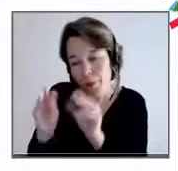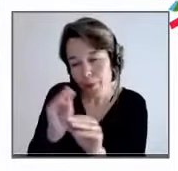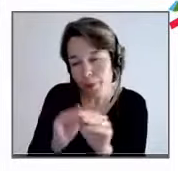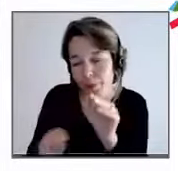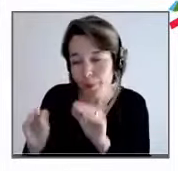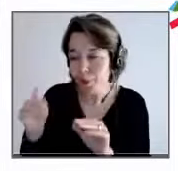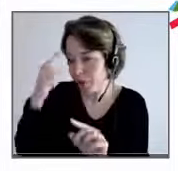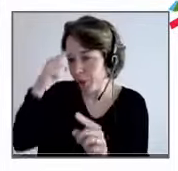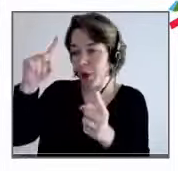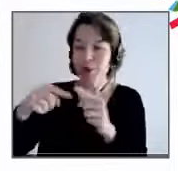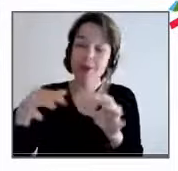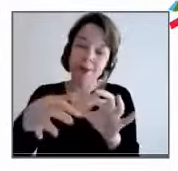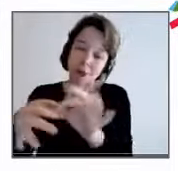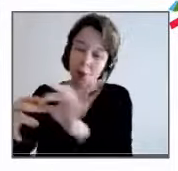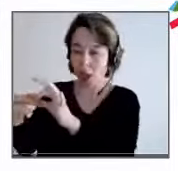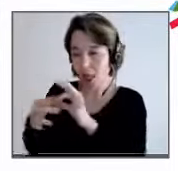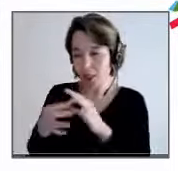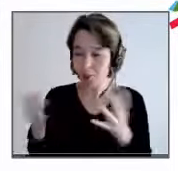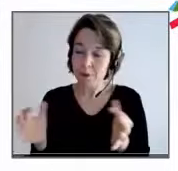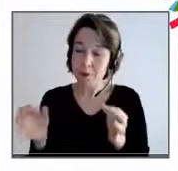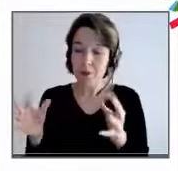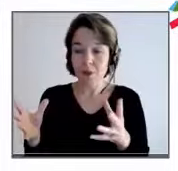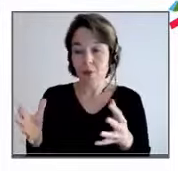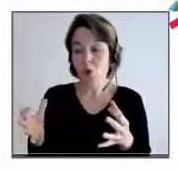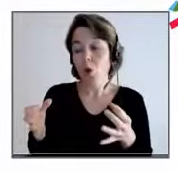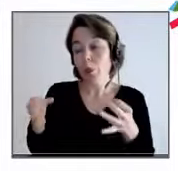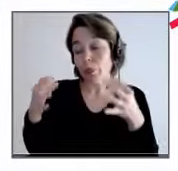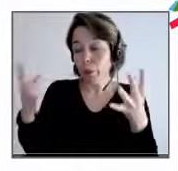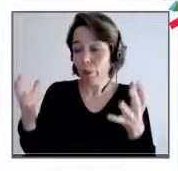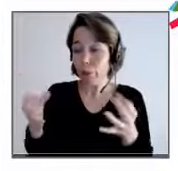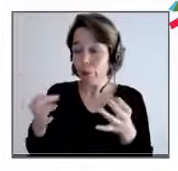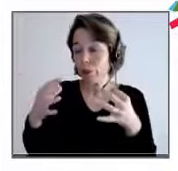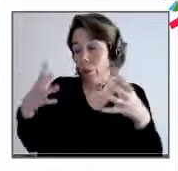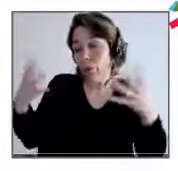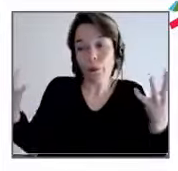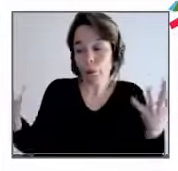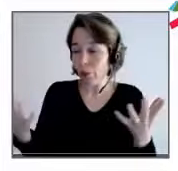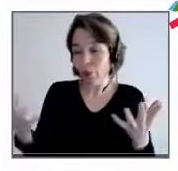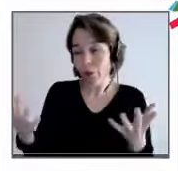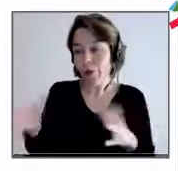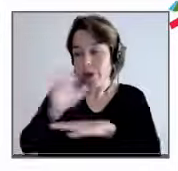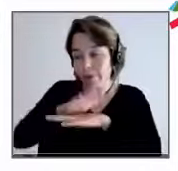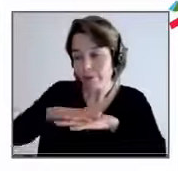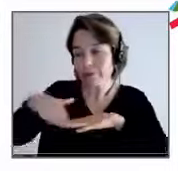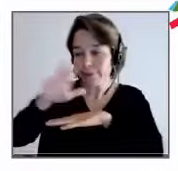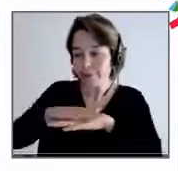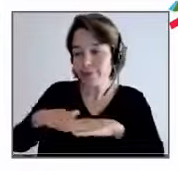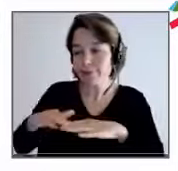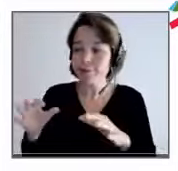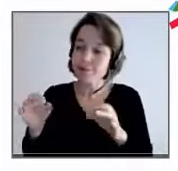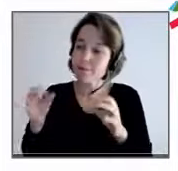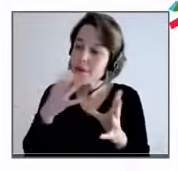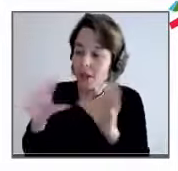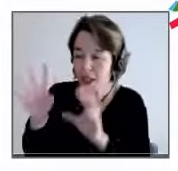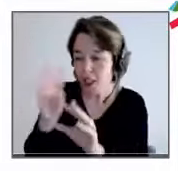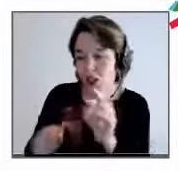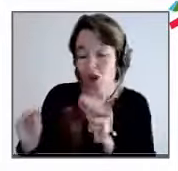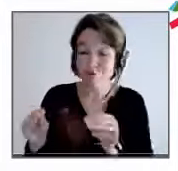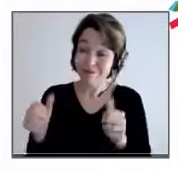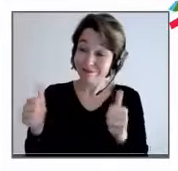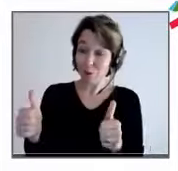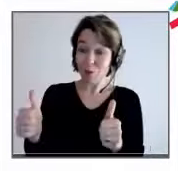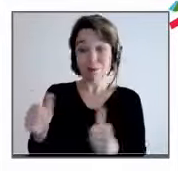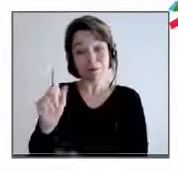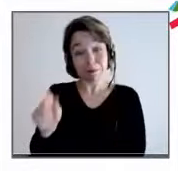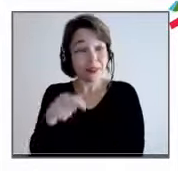bienveillant. Ça devenait un peu dégoulinant de tendresse de parler tout le temps de bienveillance. C'est très chouette, la bienveillance. Bien sûr que c'est très beau aussi comme